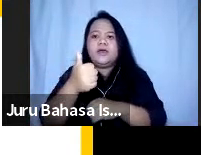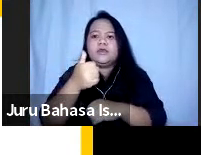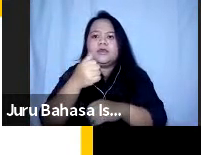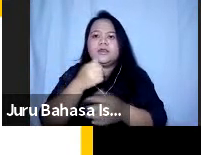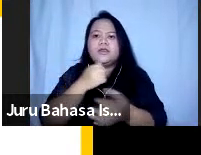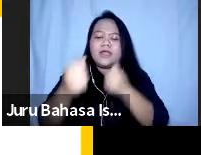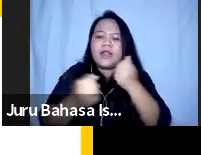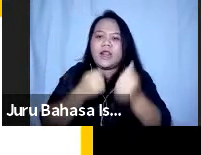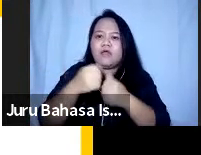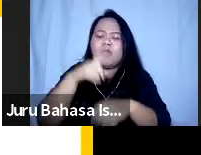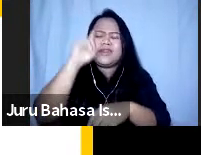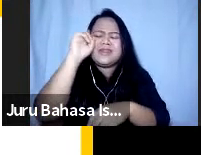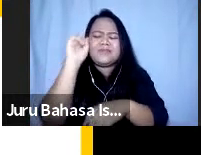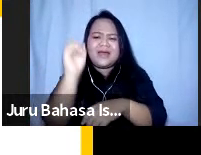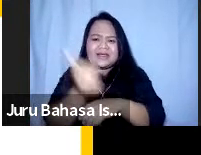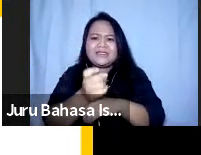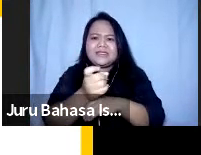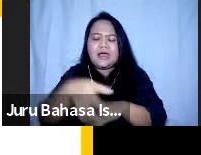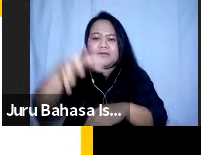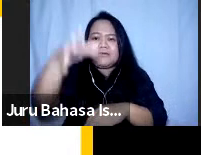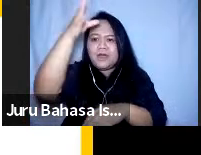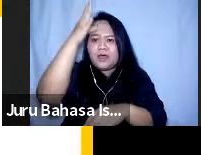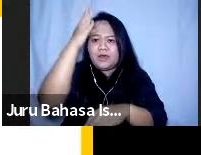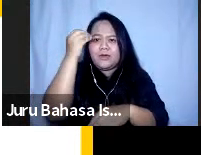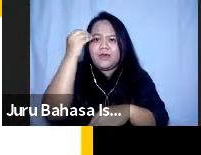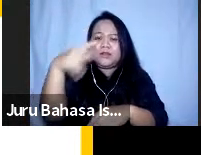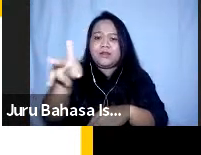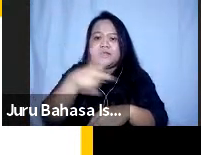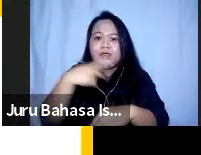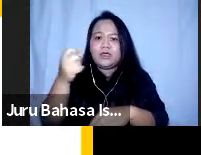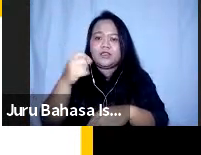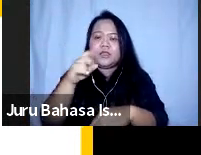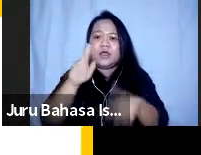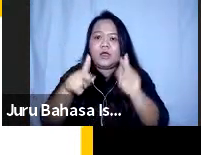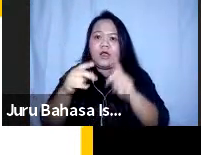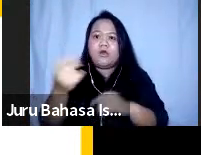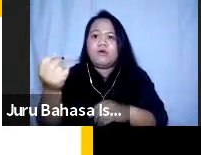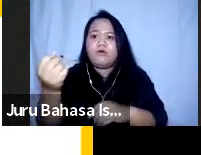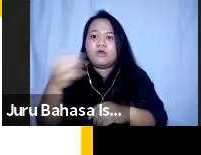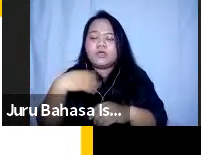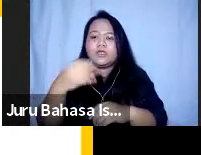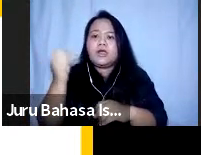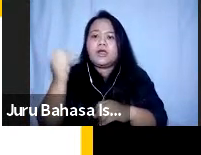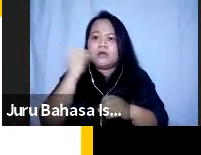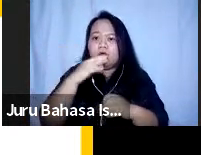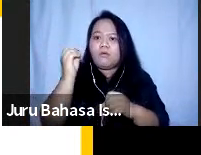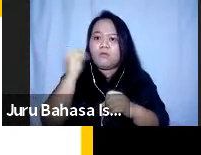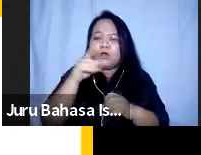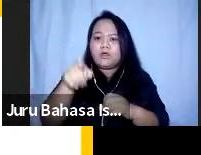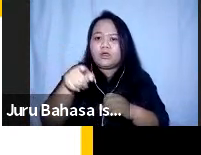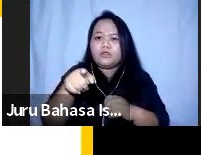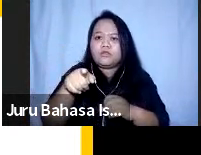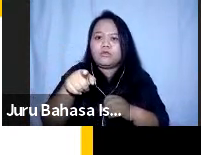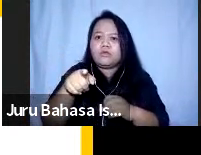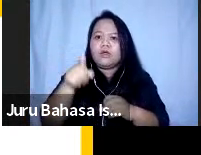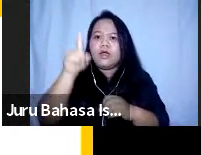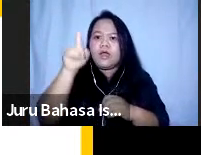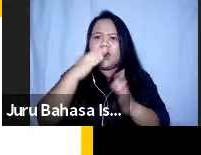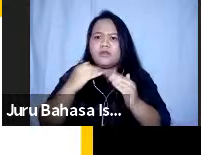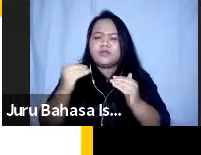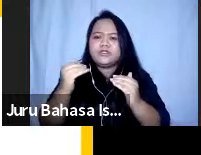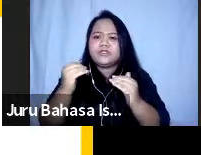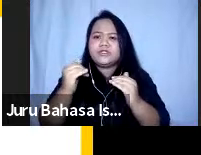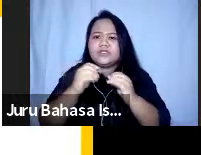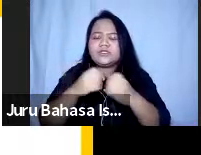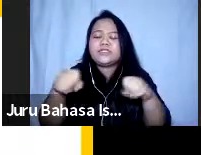memastikan pemahaman kita bahwa apa yang dikatakan itu ada sesuatu yang memang harus sesuai dengan yang